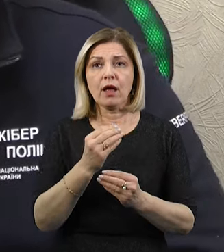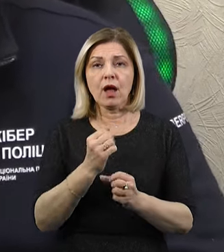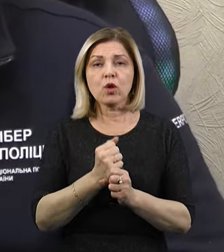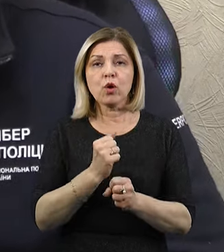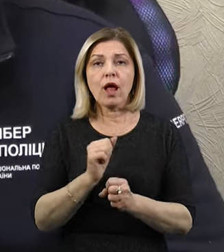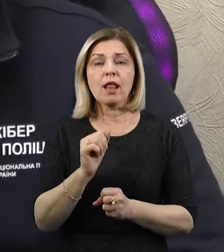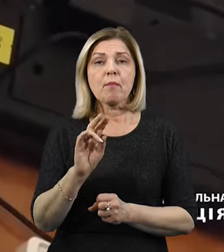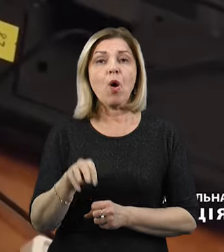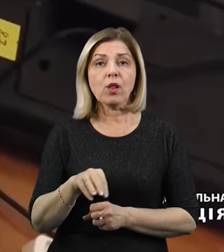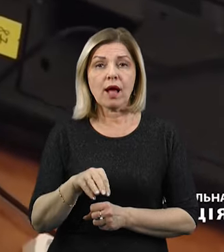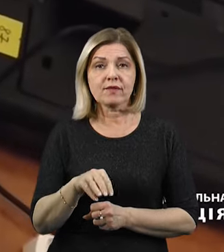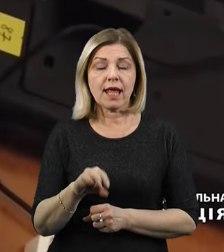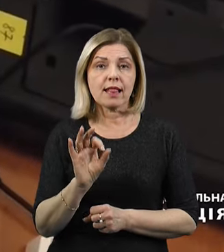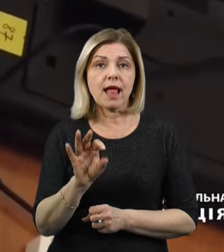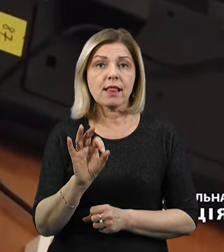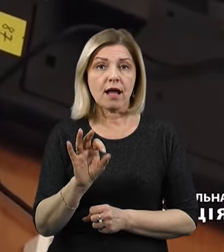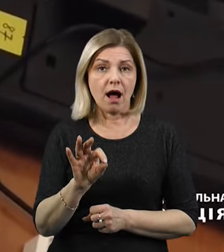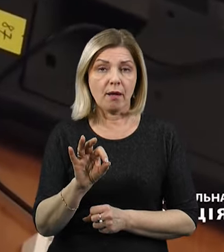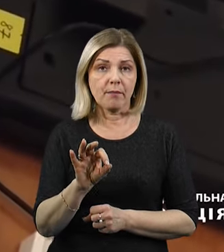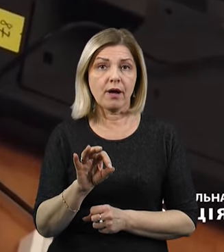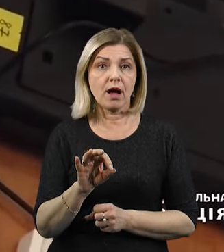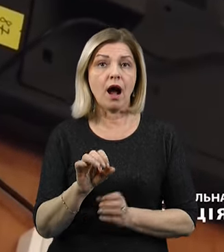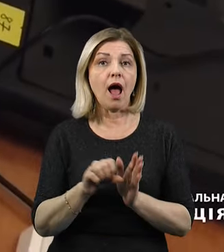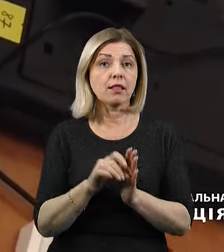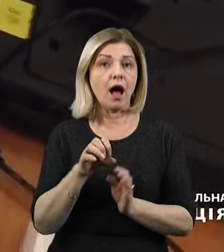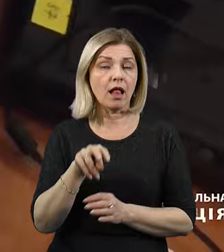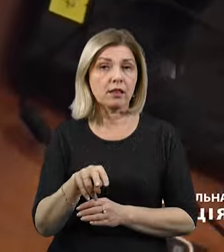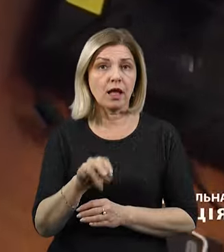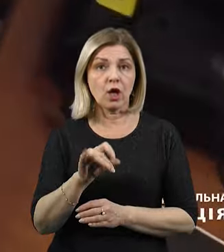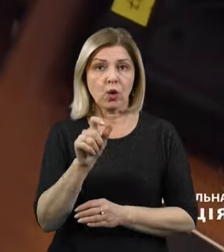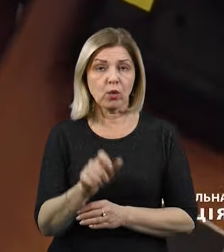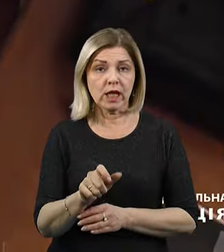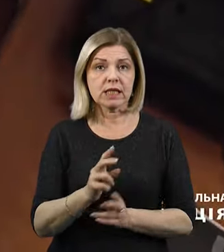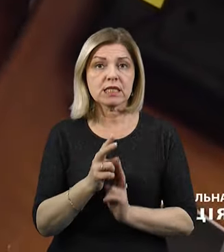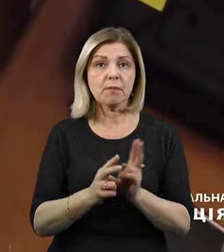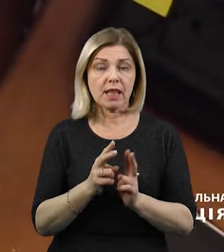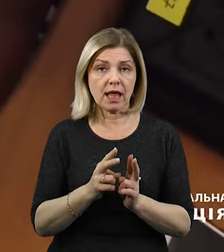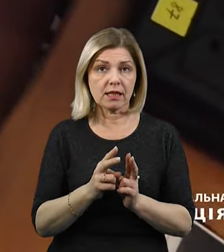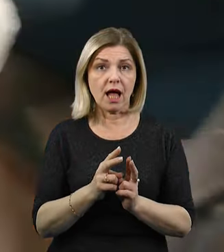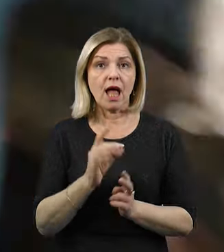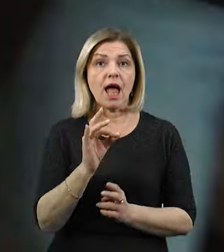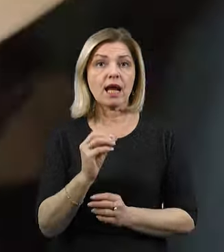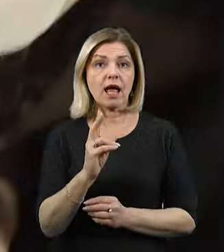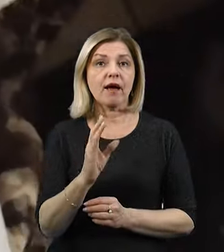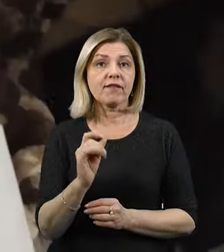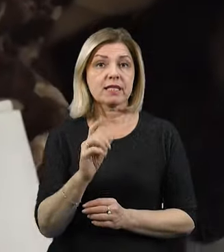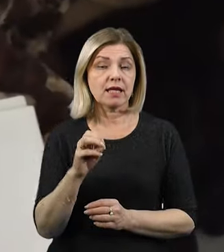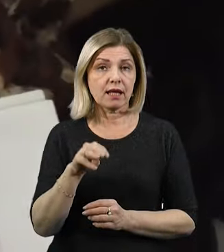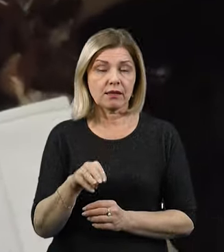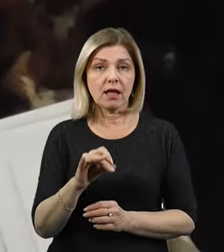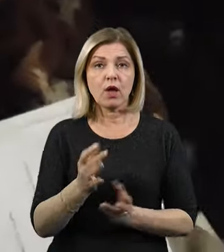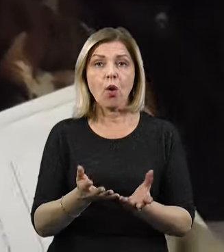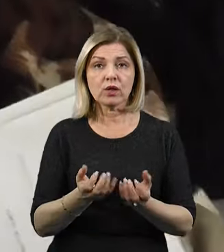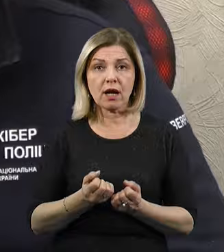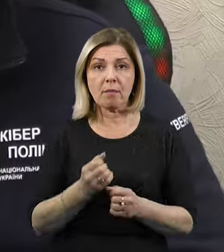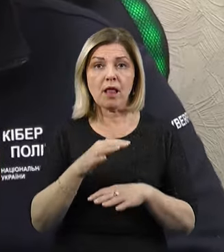телеграм-канал, і людина просто змінила реквізити і отримувала на свою